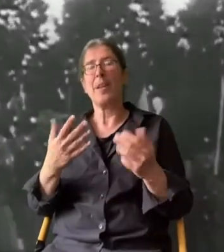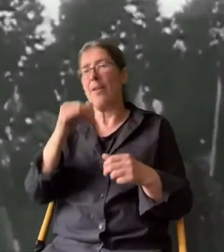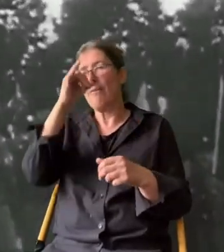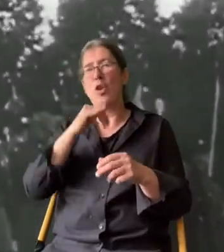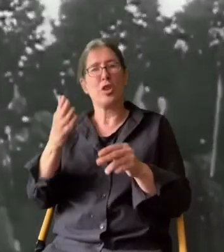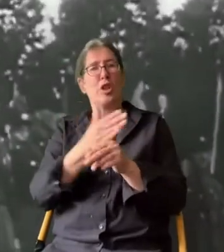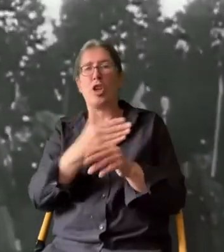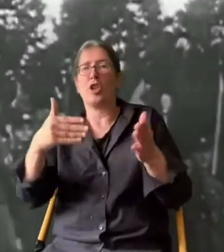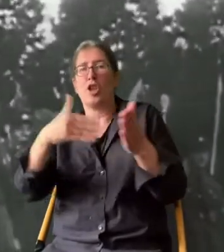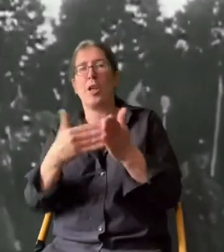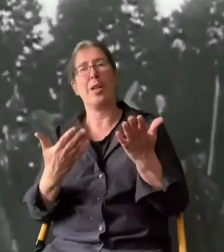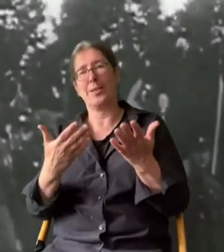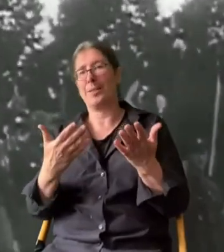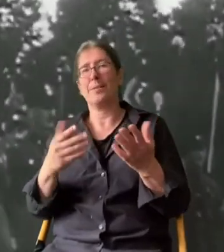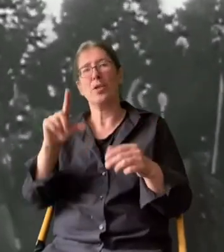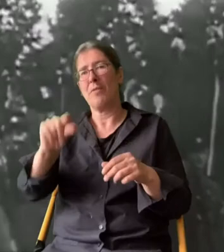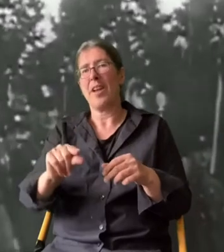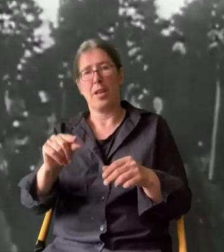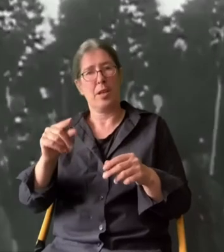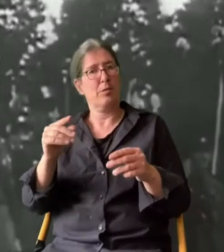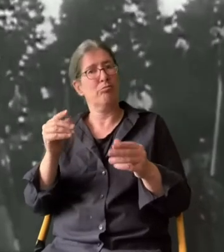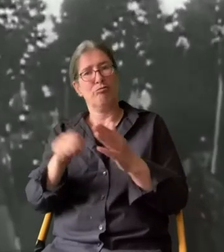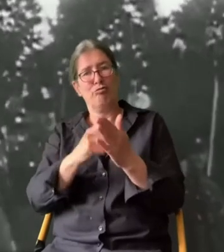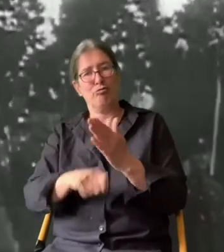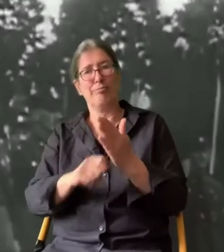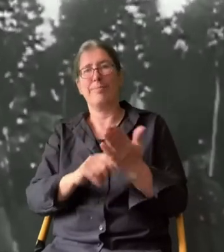wenn der Volksentscheid mangels Beteiligung scheitert.